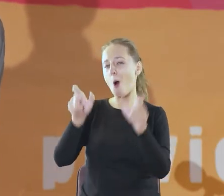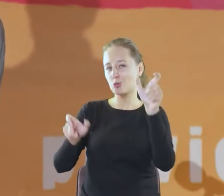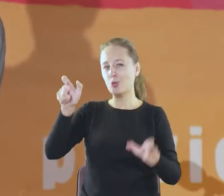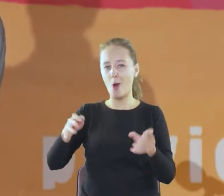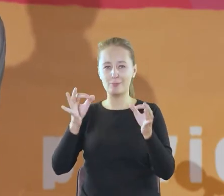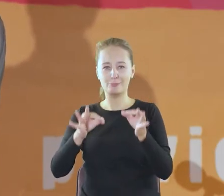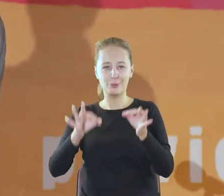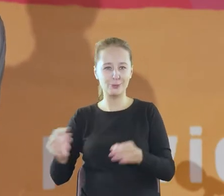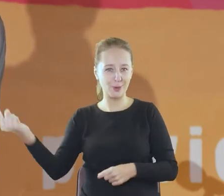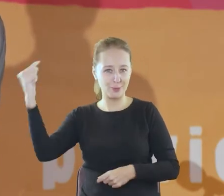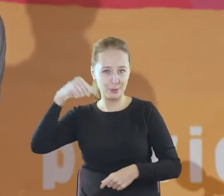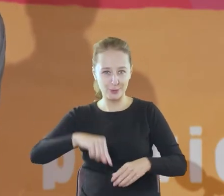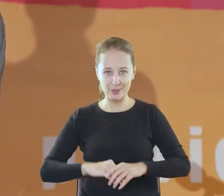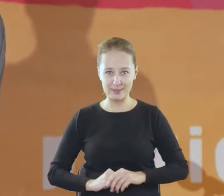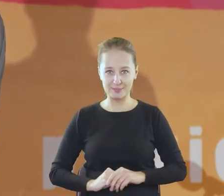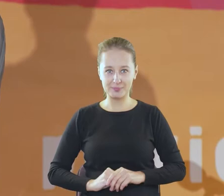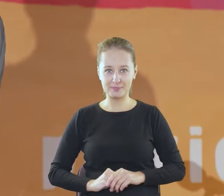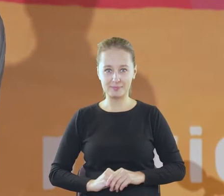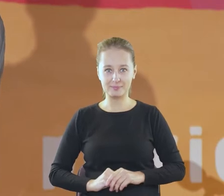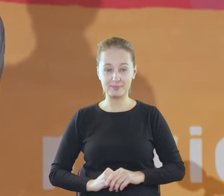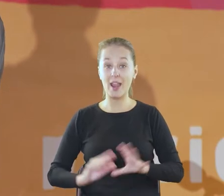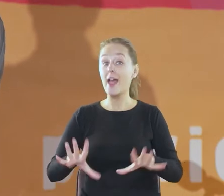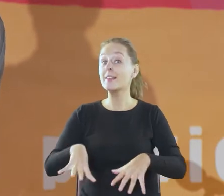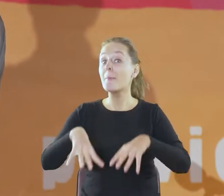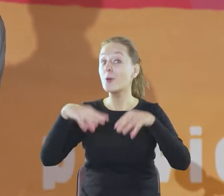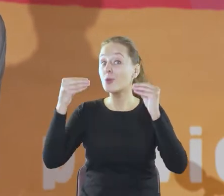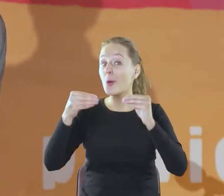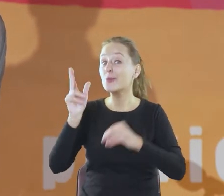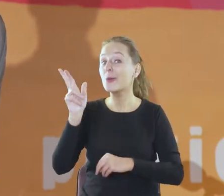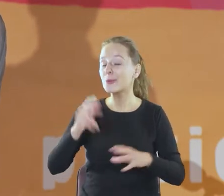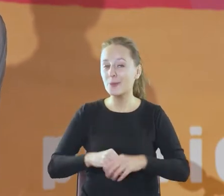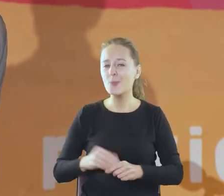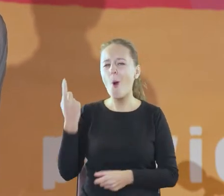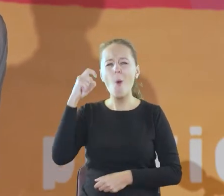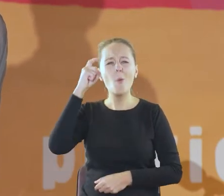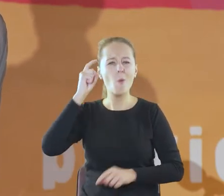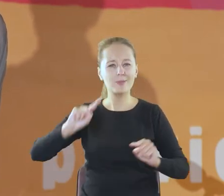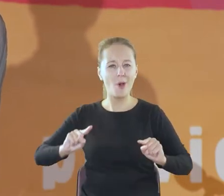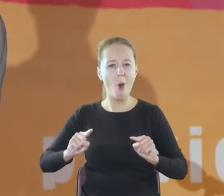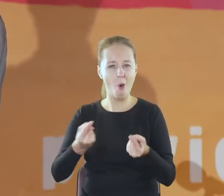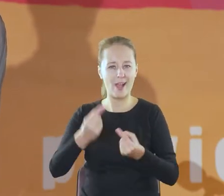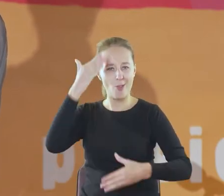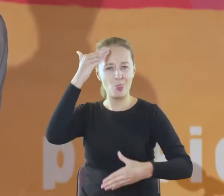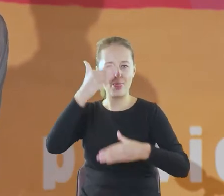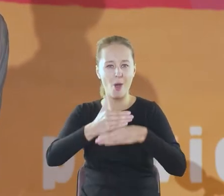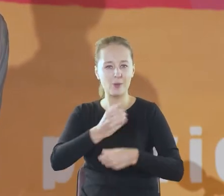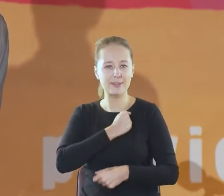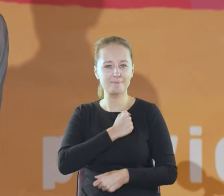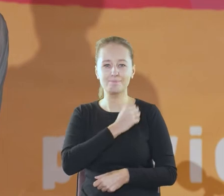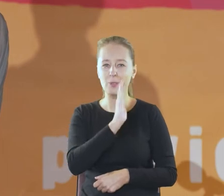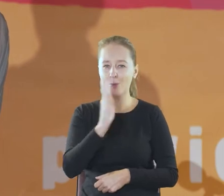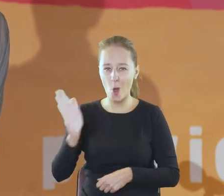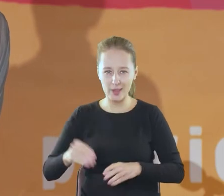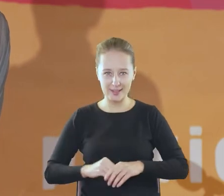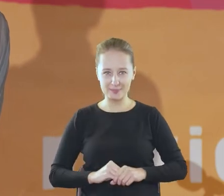dzisiaj. I na początku zacznę od głównego organizatora Nocy Bibliotek,